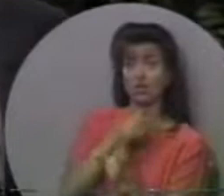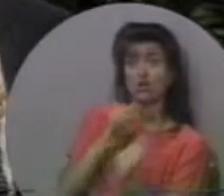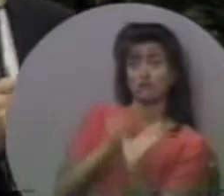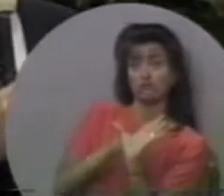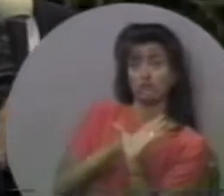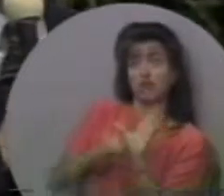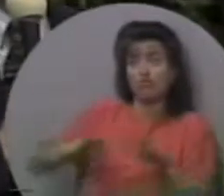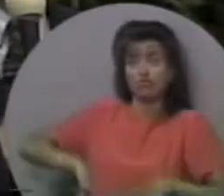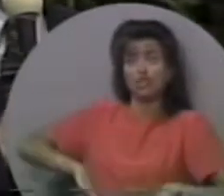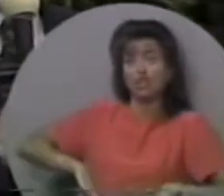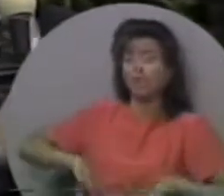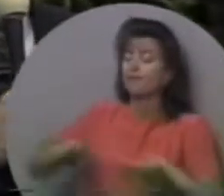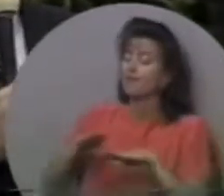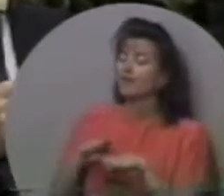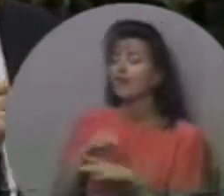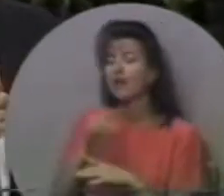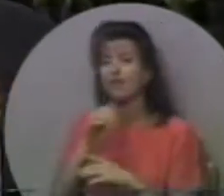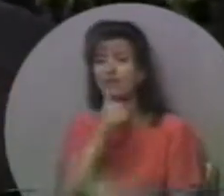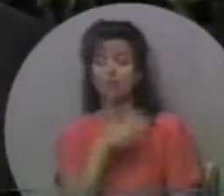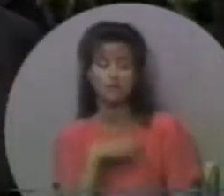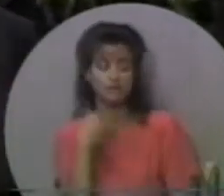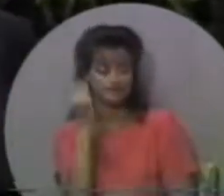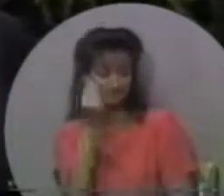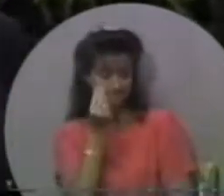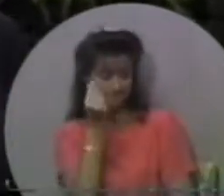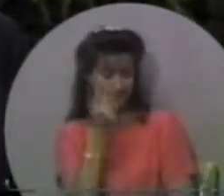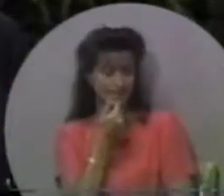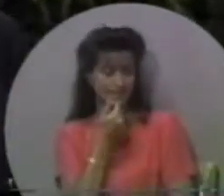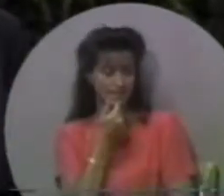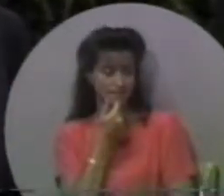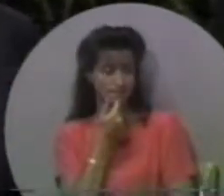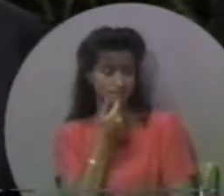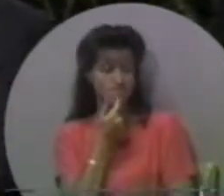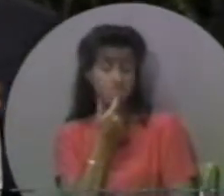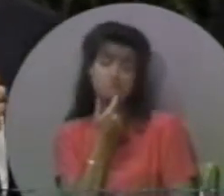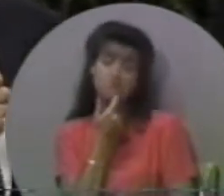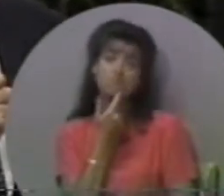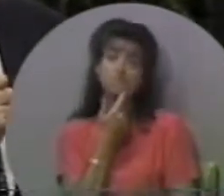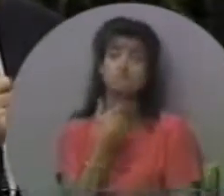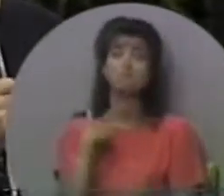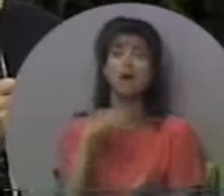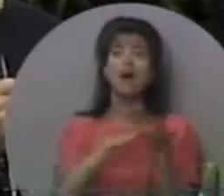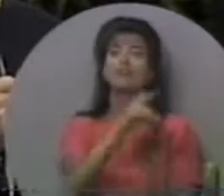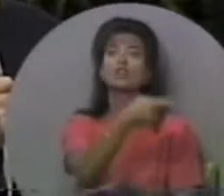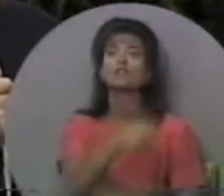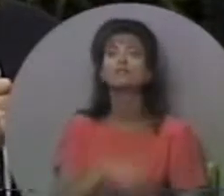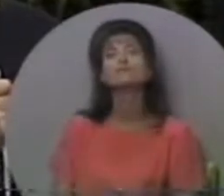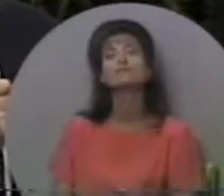подумав над цим, і відповіла, я пробачу тебе.